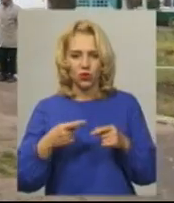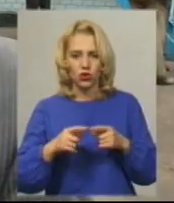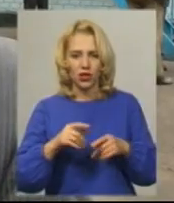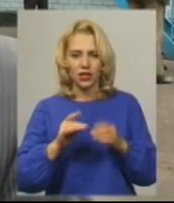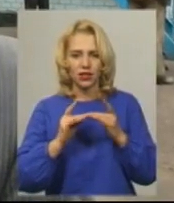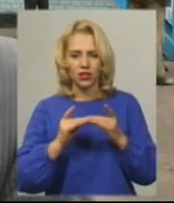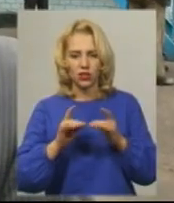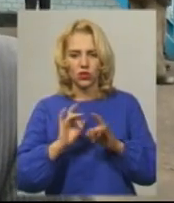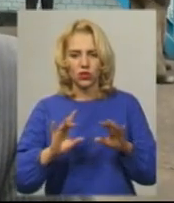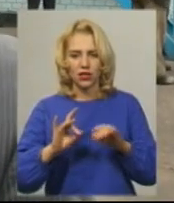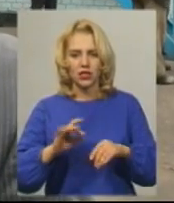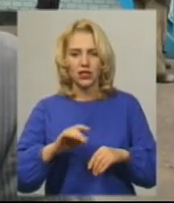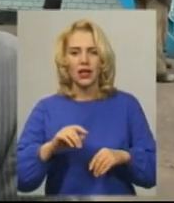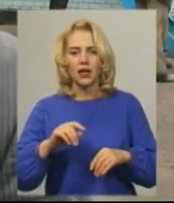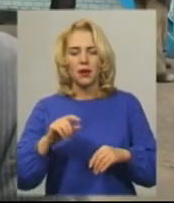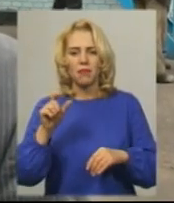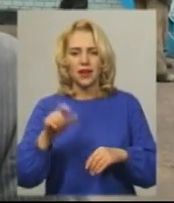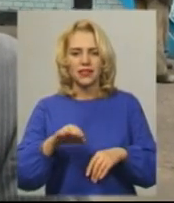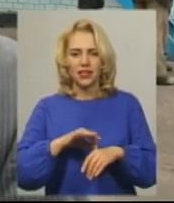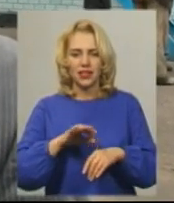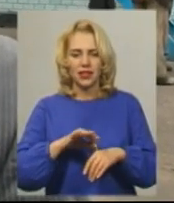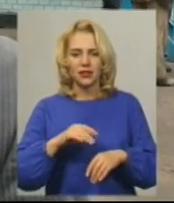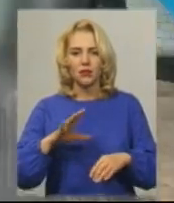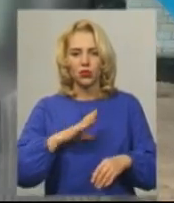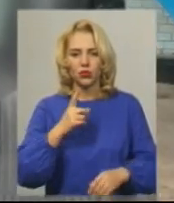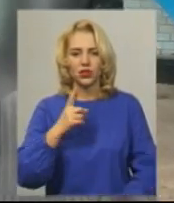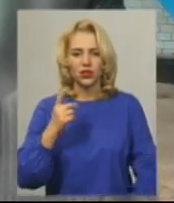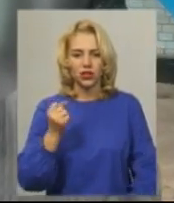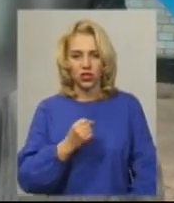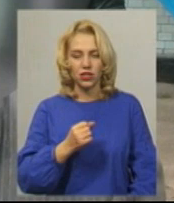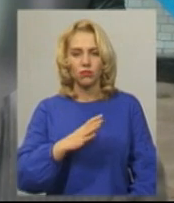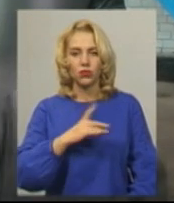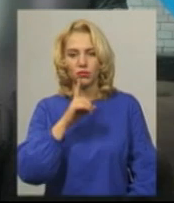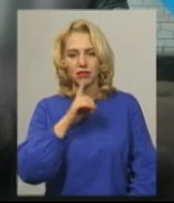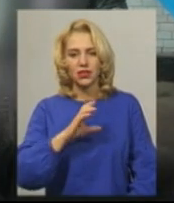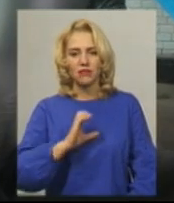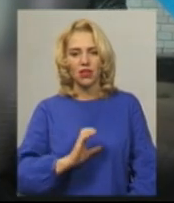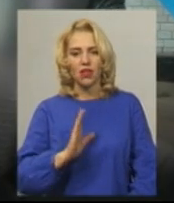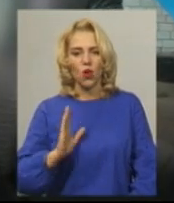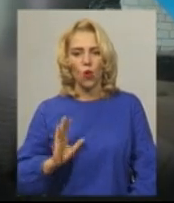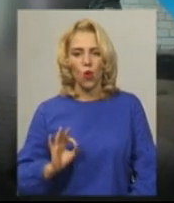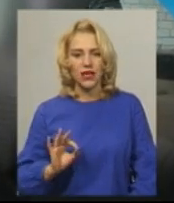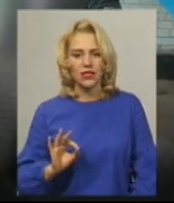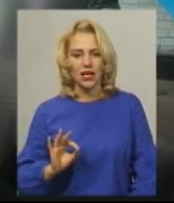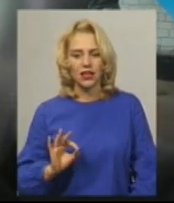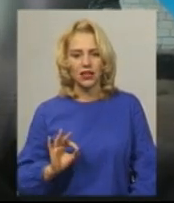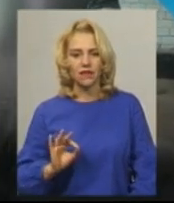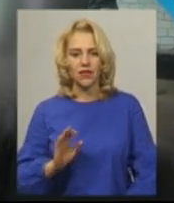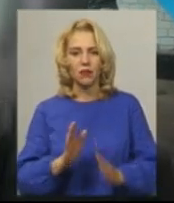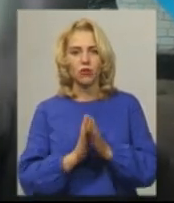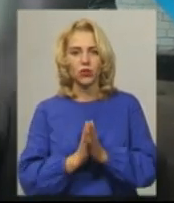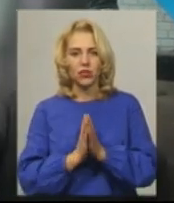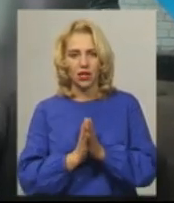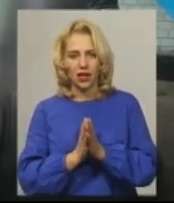пацієнт психоневрологічного інтернату. Були тиждень і місяць, Світлана Олександрівна просила